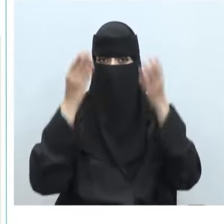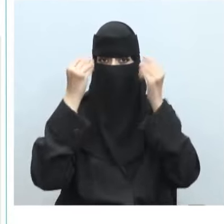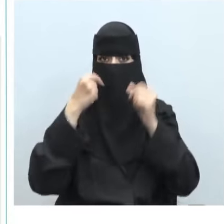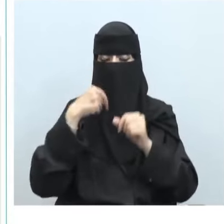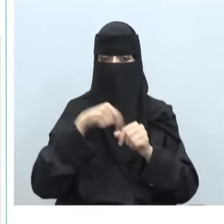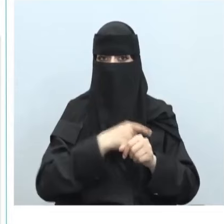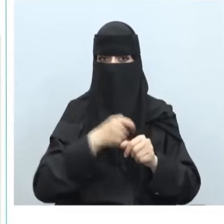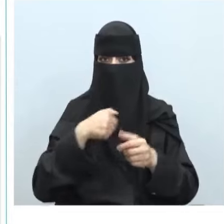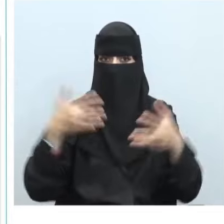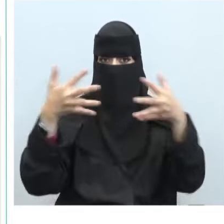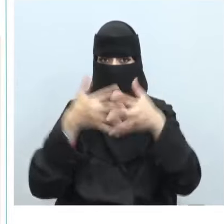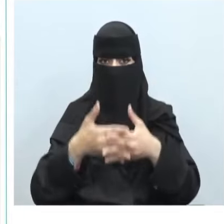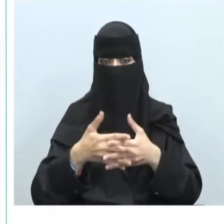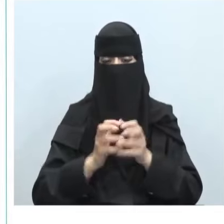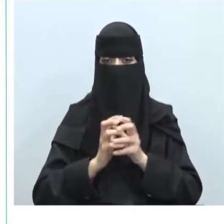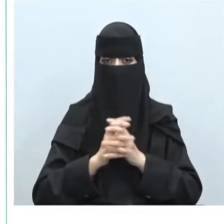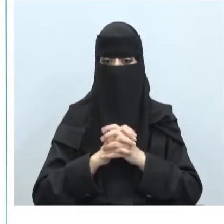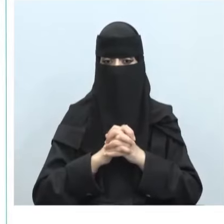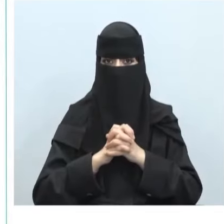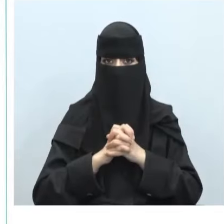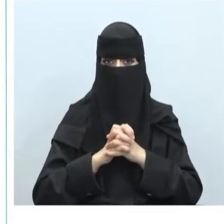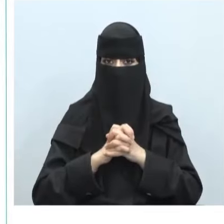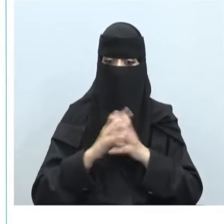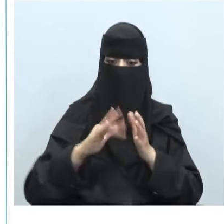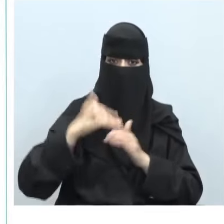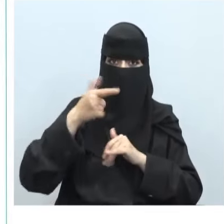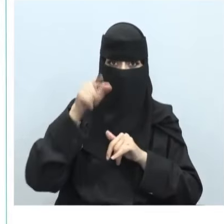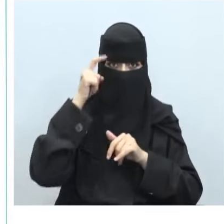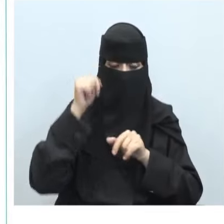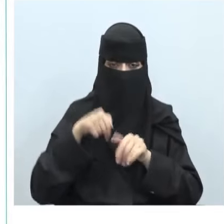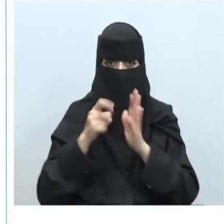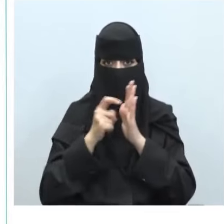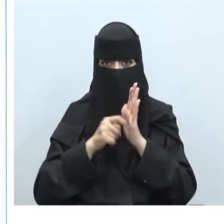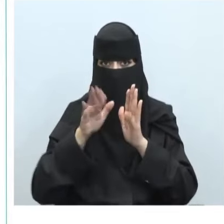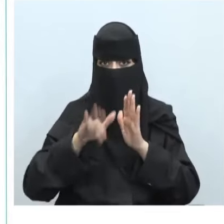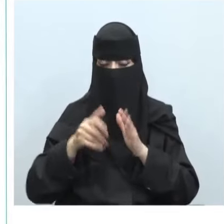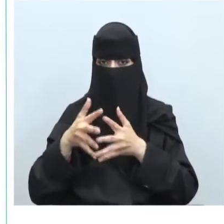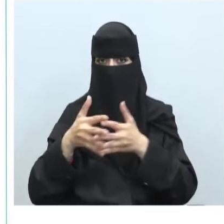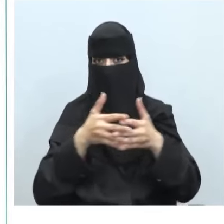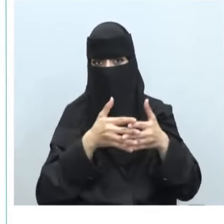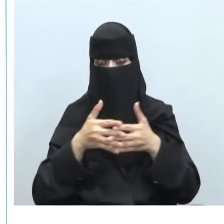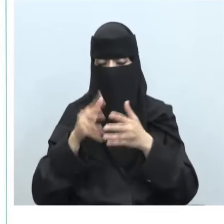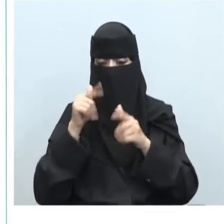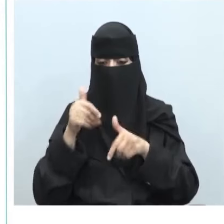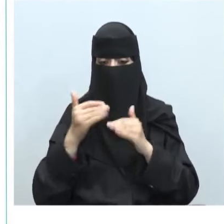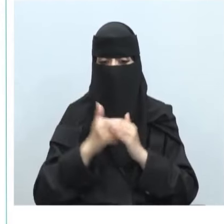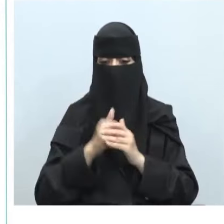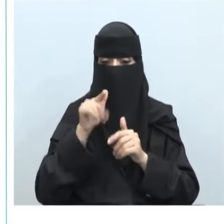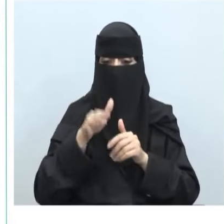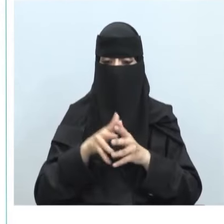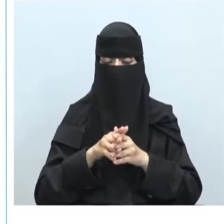الشخصية ومشاركتها بعد أن تعرفنا على القوانين الموجودة بالولايات المتحدة الأمريكية